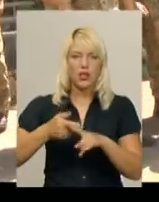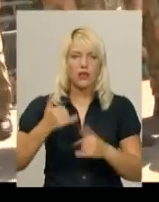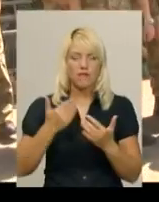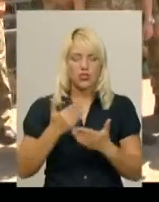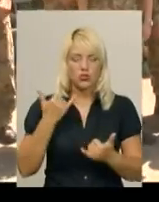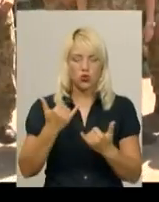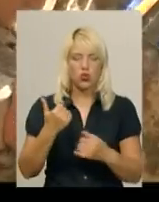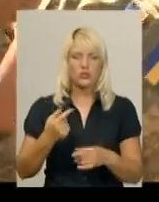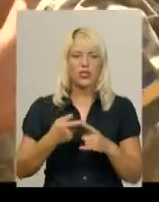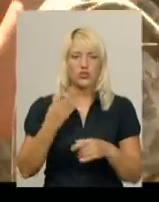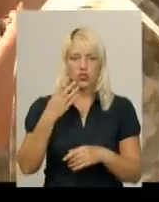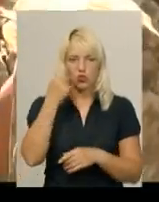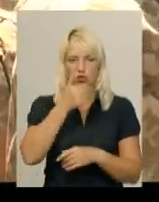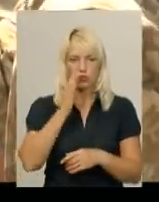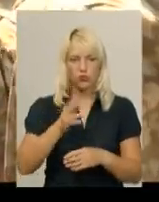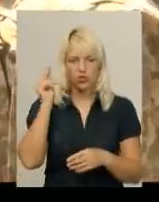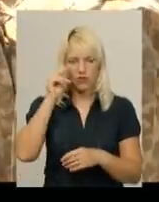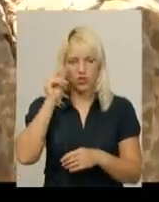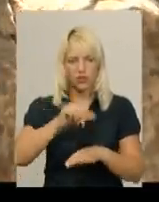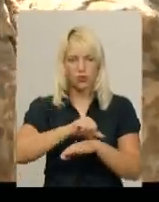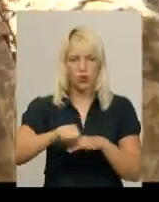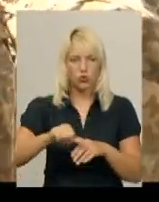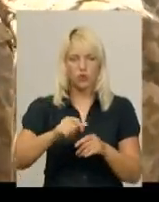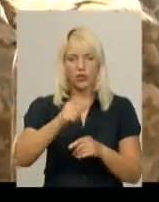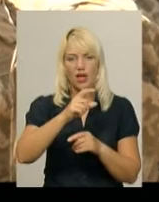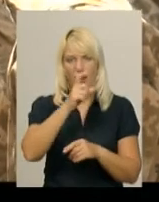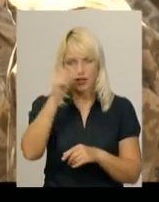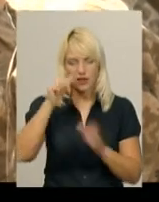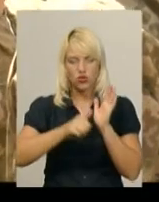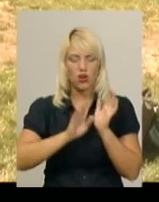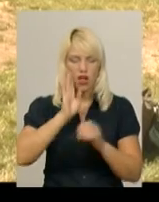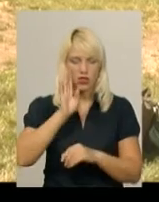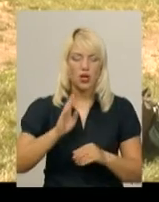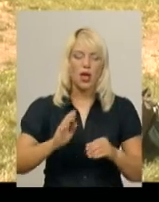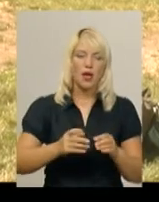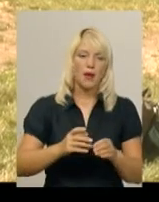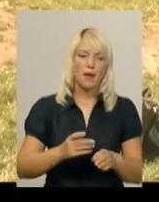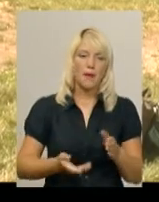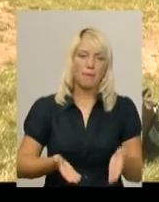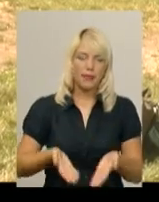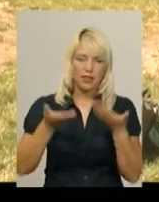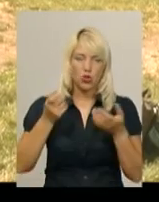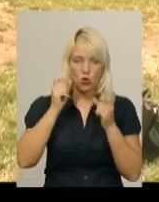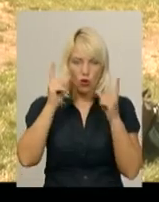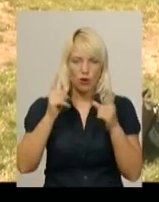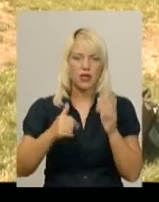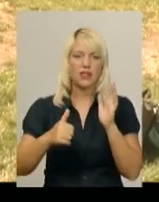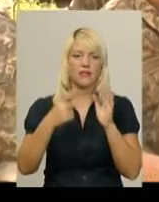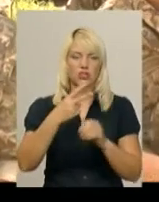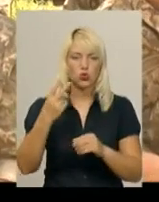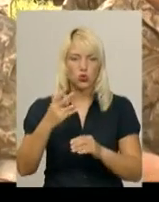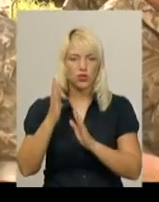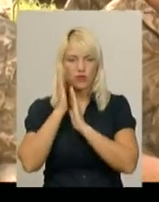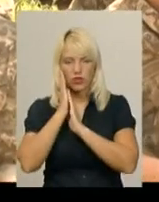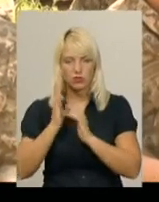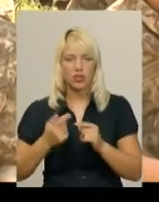чотири роки вони навчатимуться в прикордонній академії. О 6-й ранку – підйом, о 22-й – відбій. До звілля курсанта – одна година на